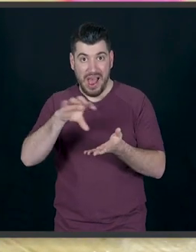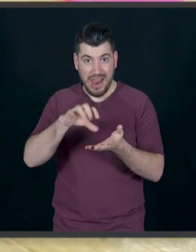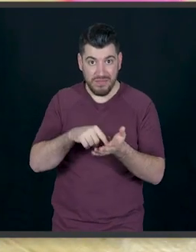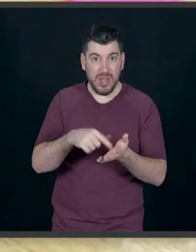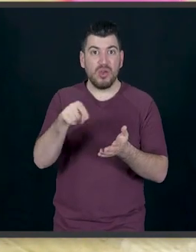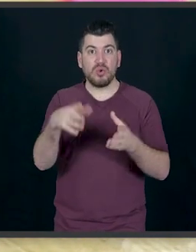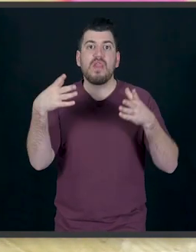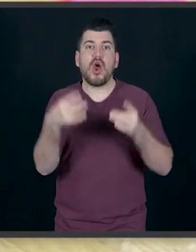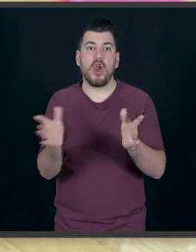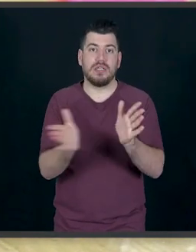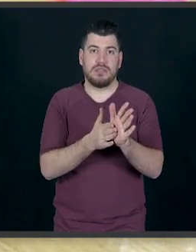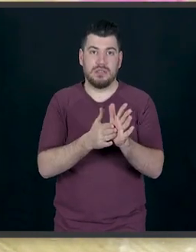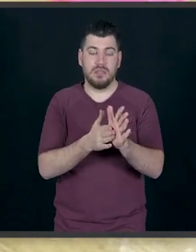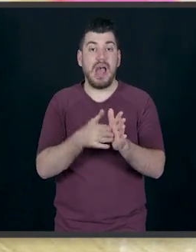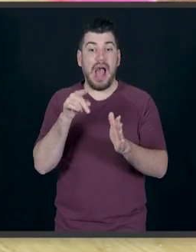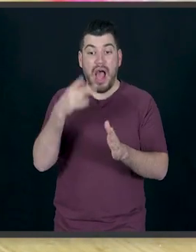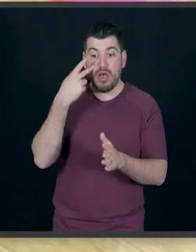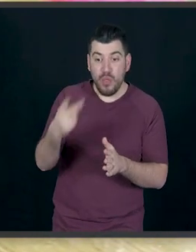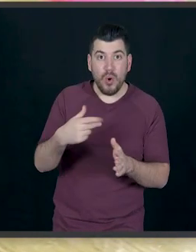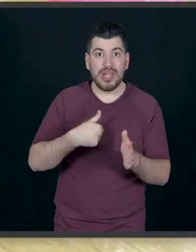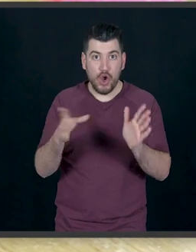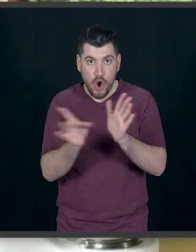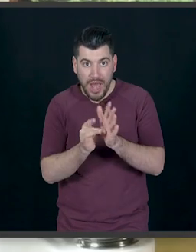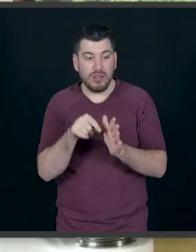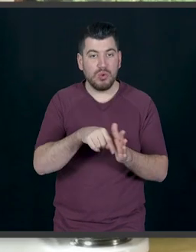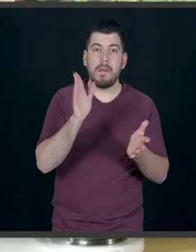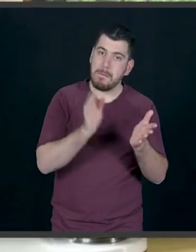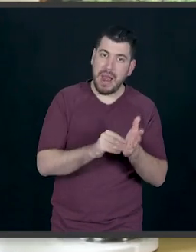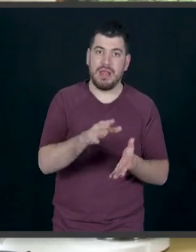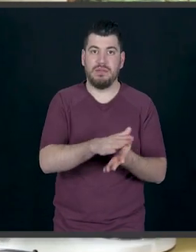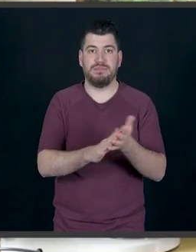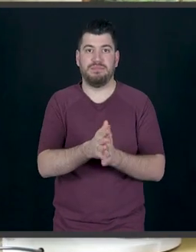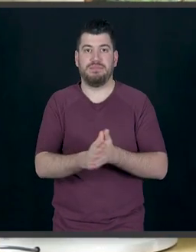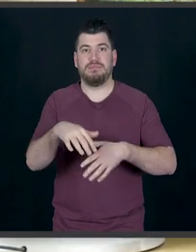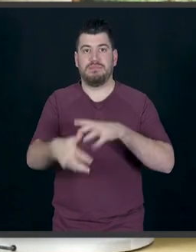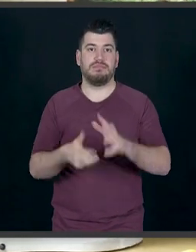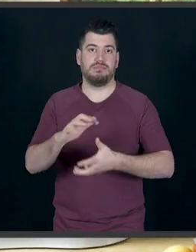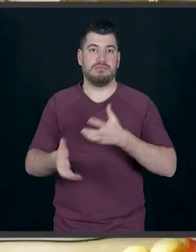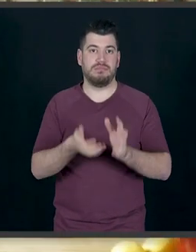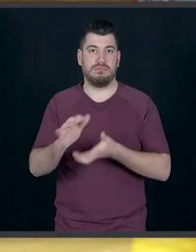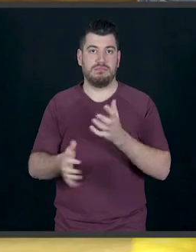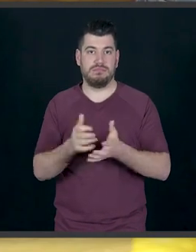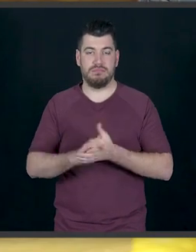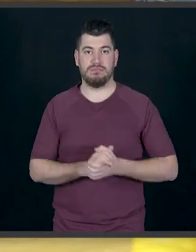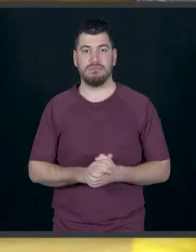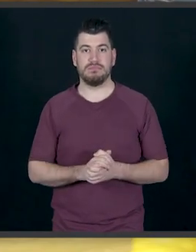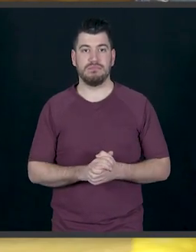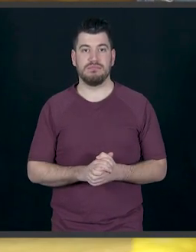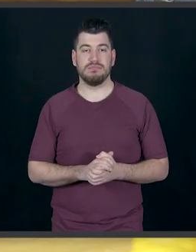μου. Με το πουδότι αρχίζει να κολλάει, πάπ, ξαναβάζω πάλι στα αλεύρι και ανακατεύω.